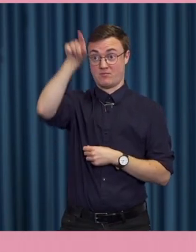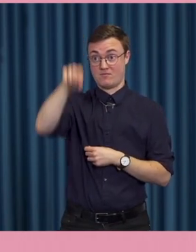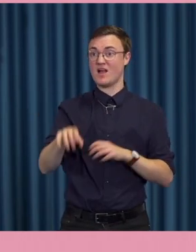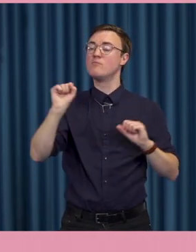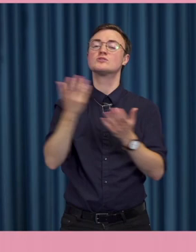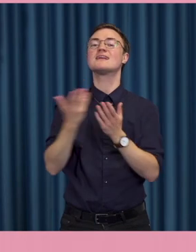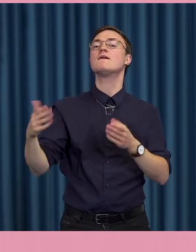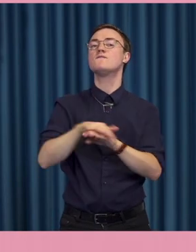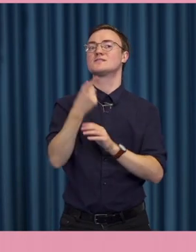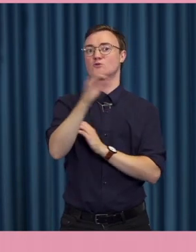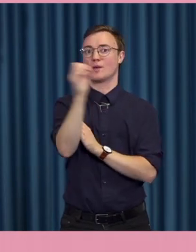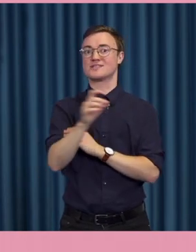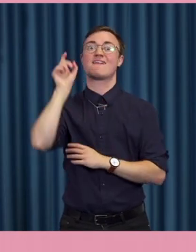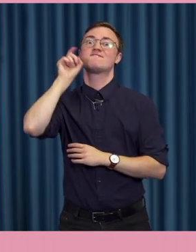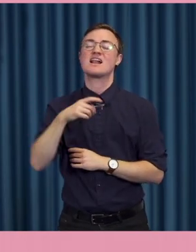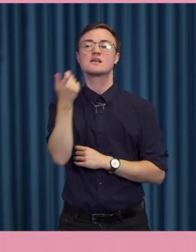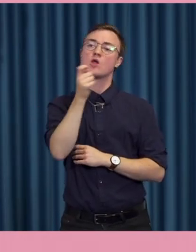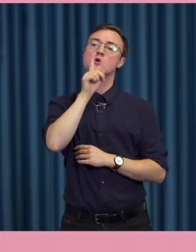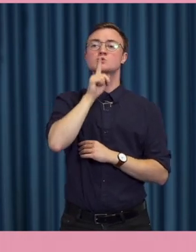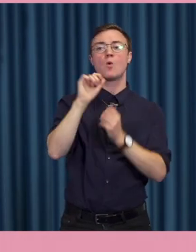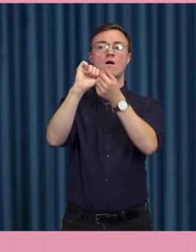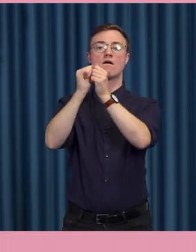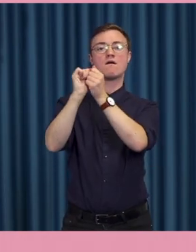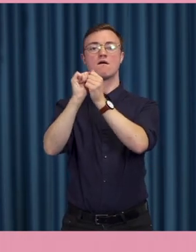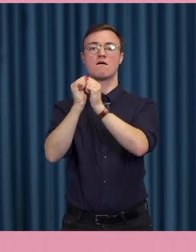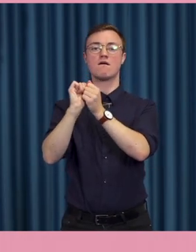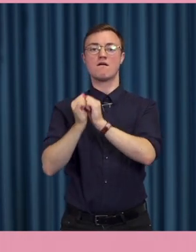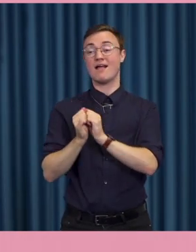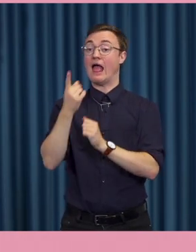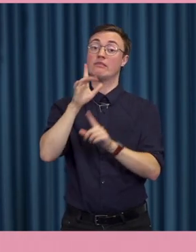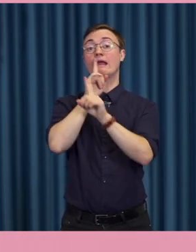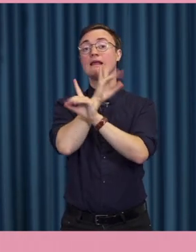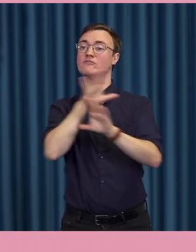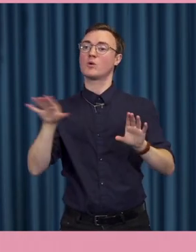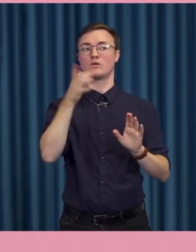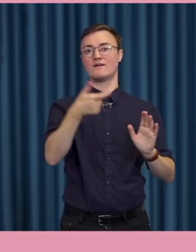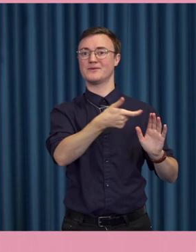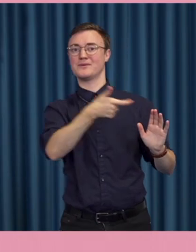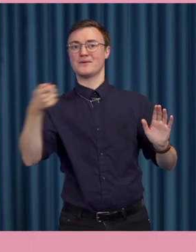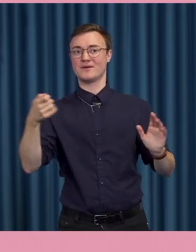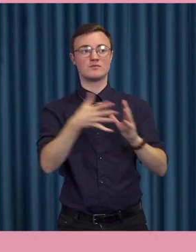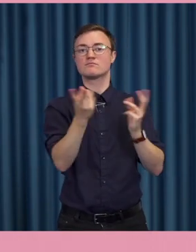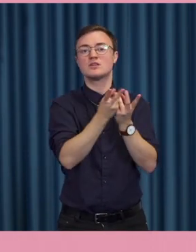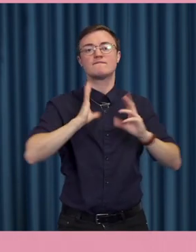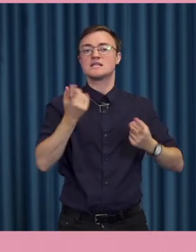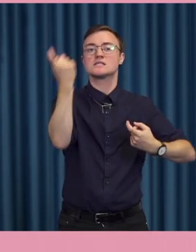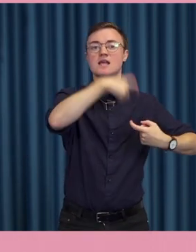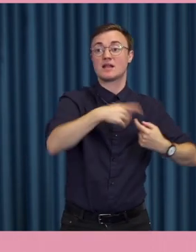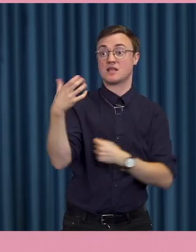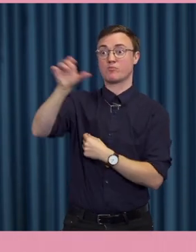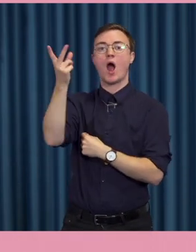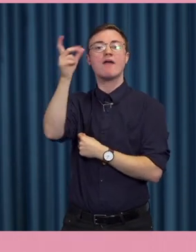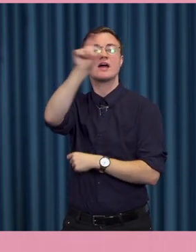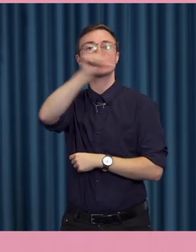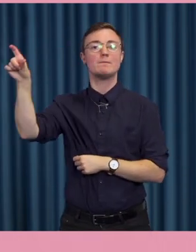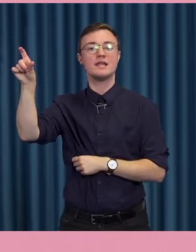falska. De kan vara lite tvistade. Det kan vara en information som är tagen ur sitt sammanhang och publicerad med en rubrik eller på ett